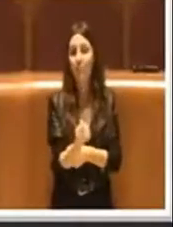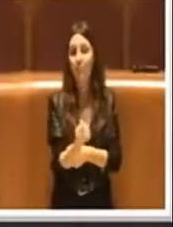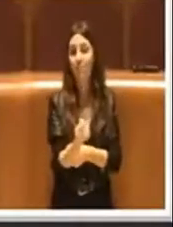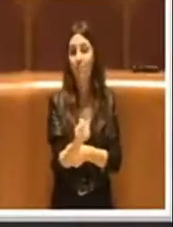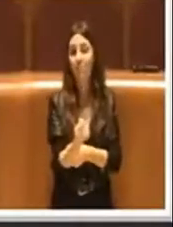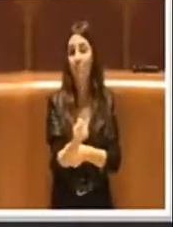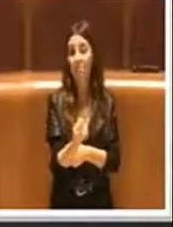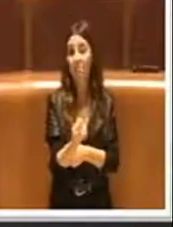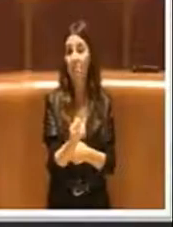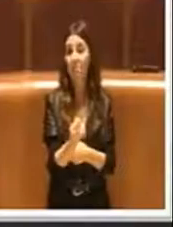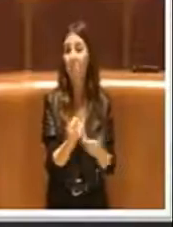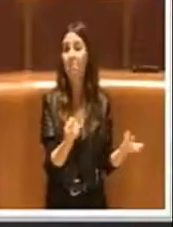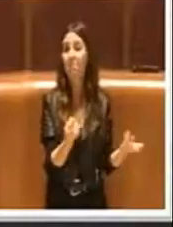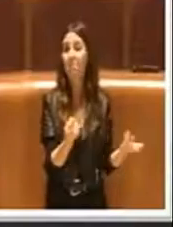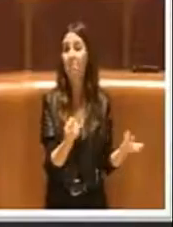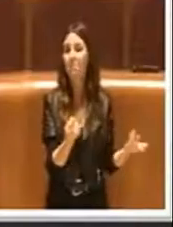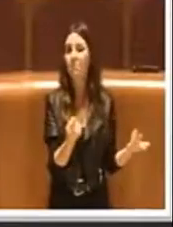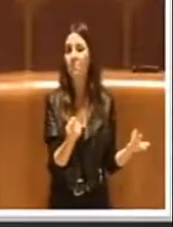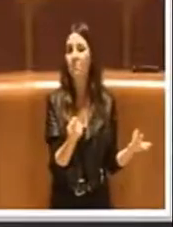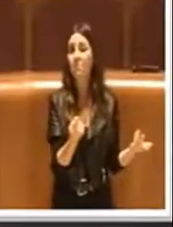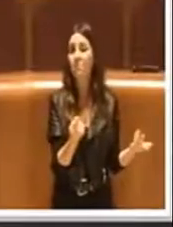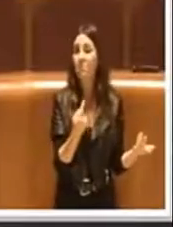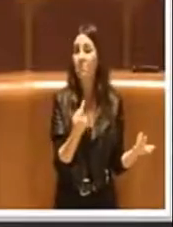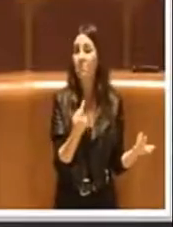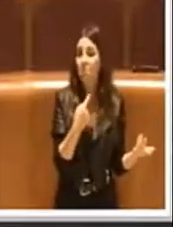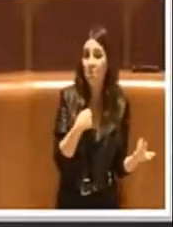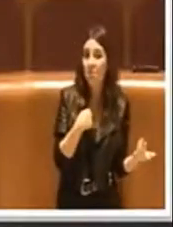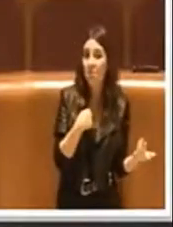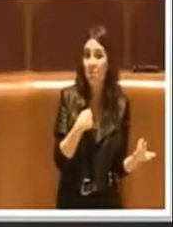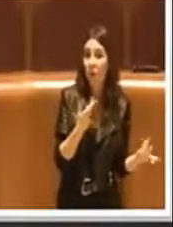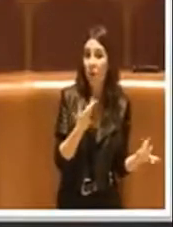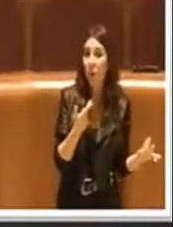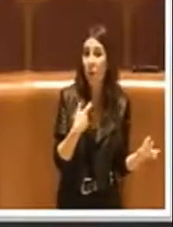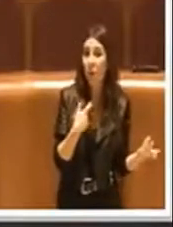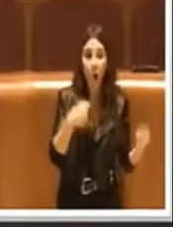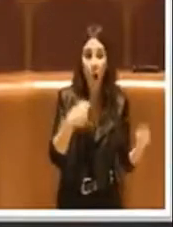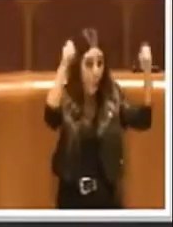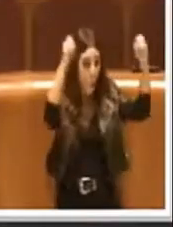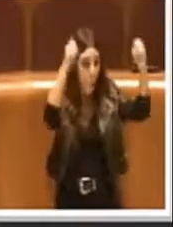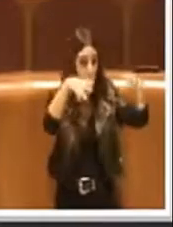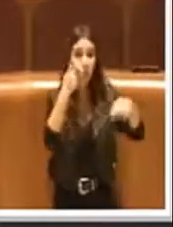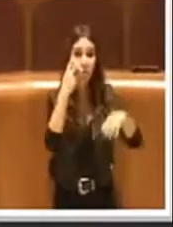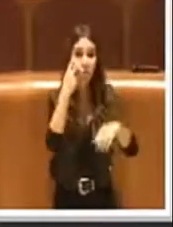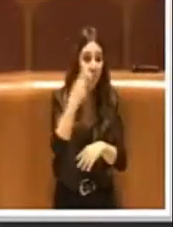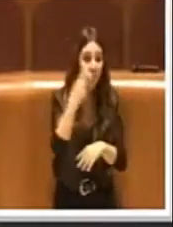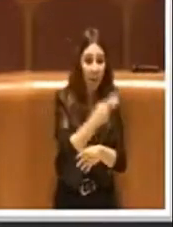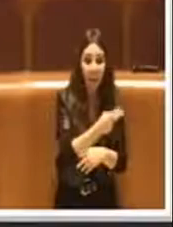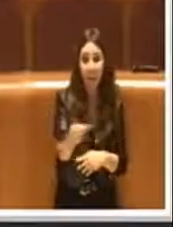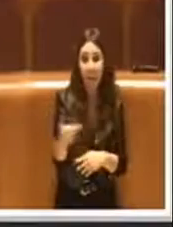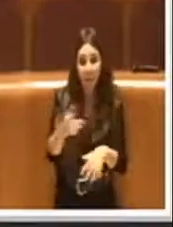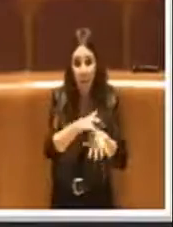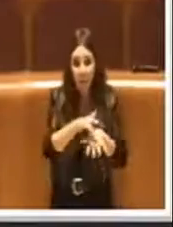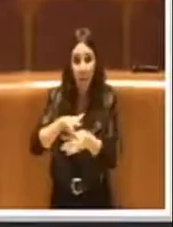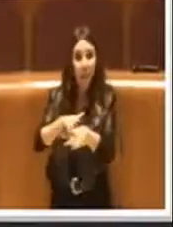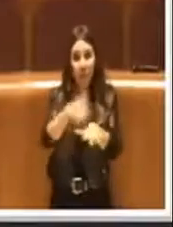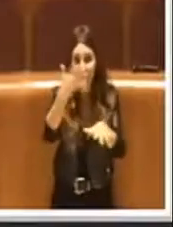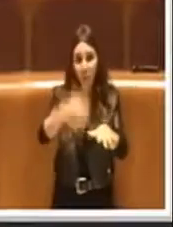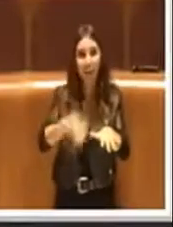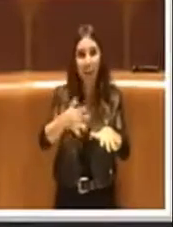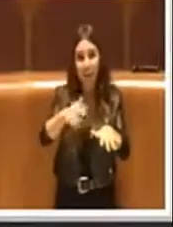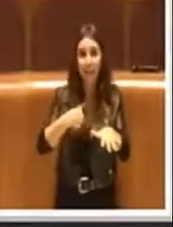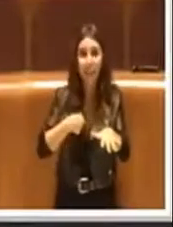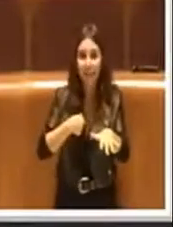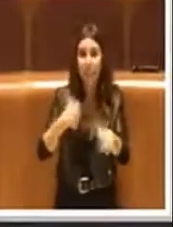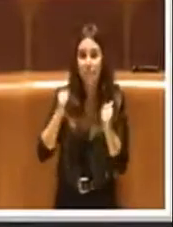io le vedo molte più luci accese in città, nelle periferie, me lo dicono i